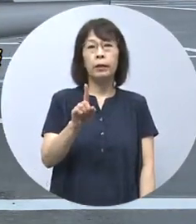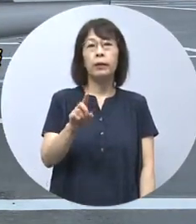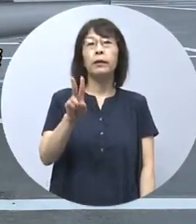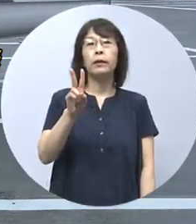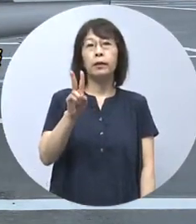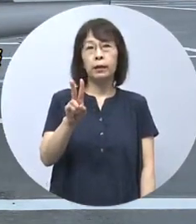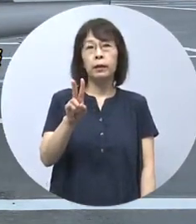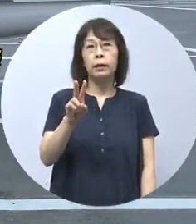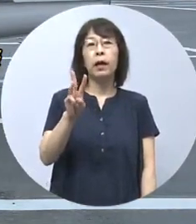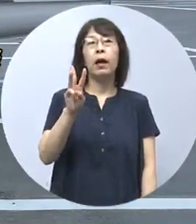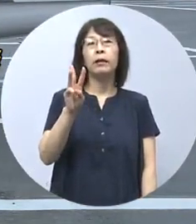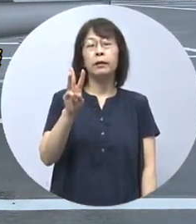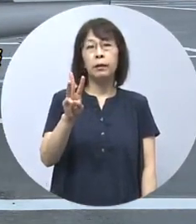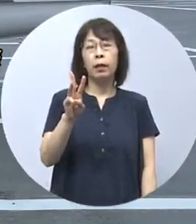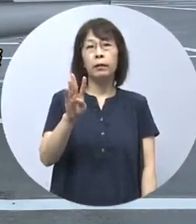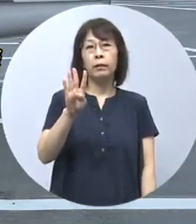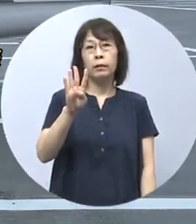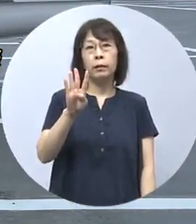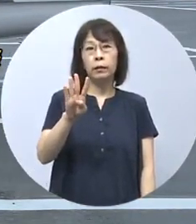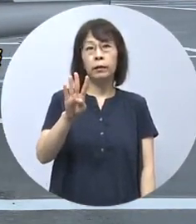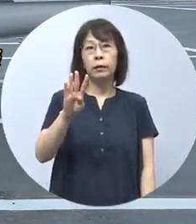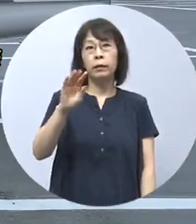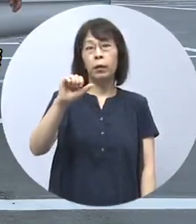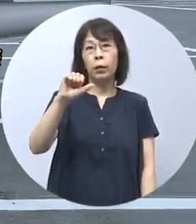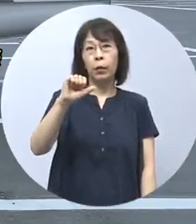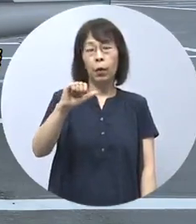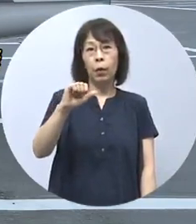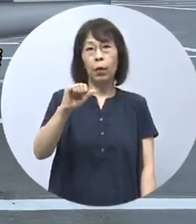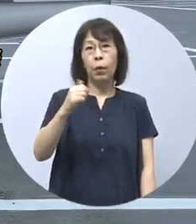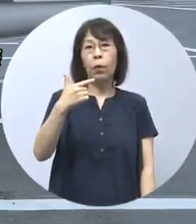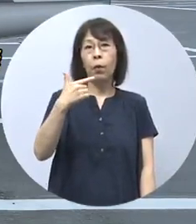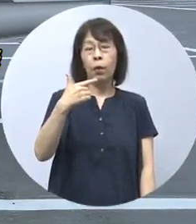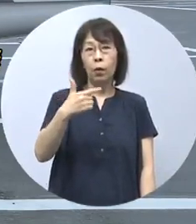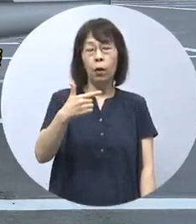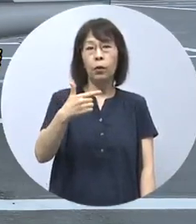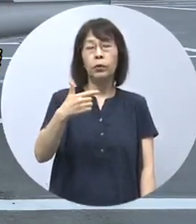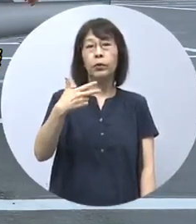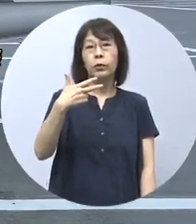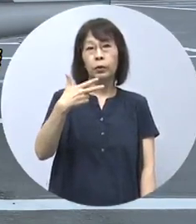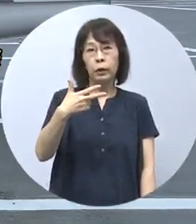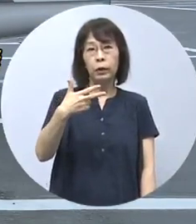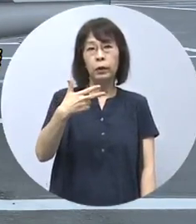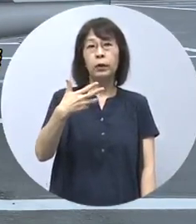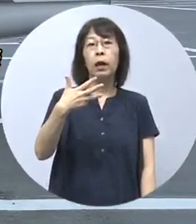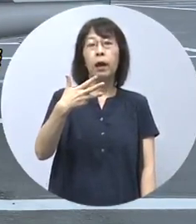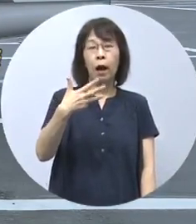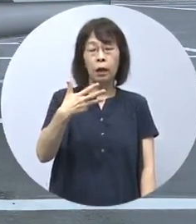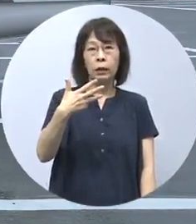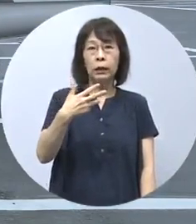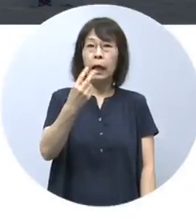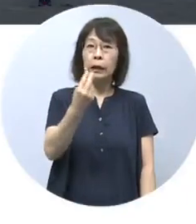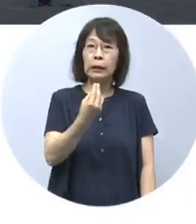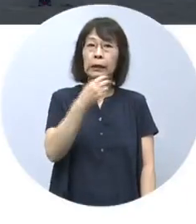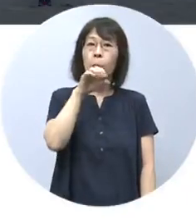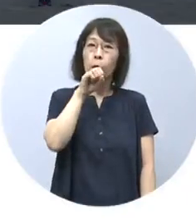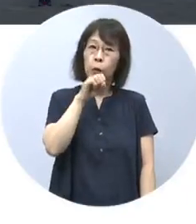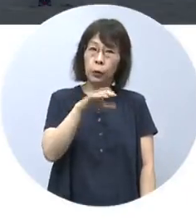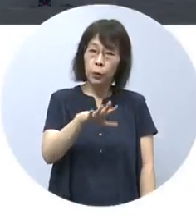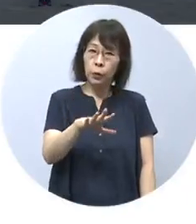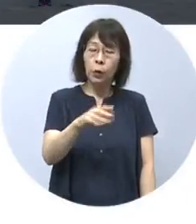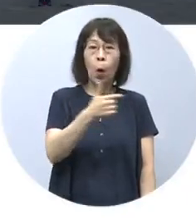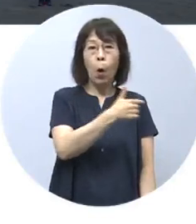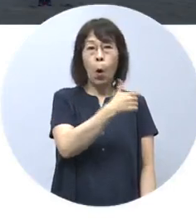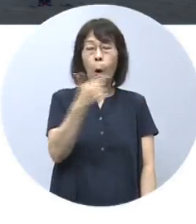1234567深呼吸です